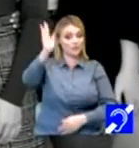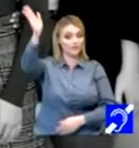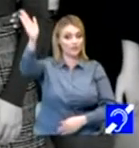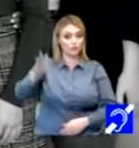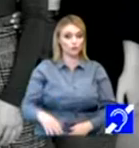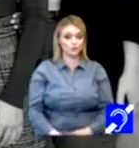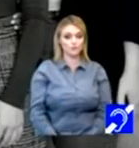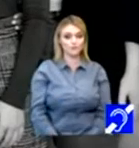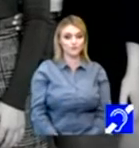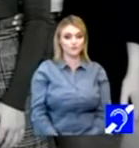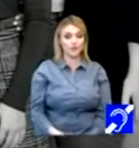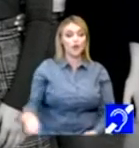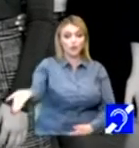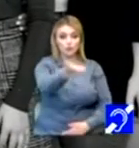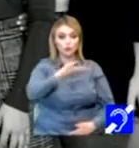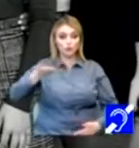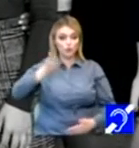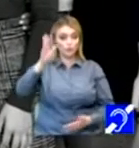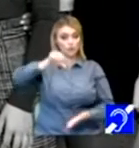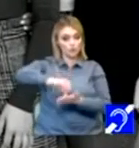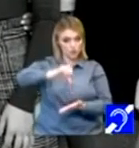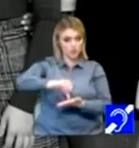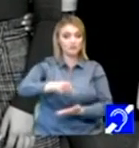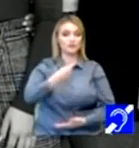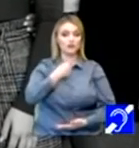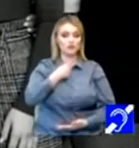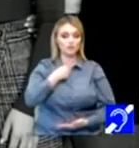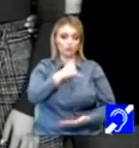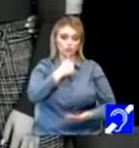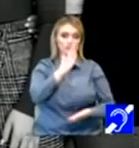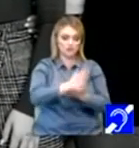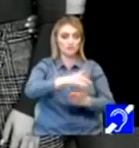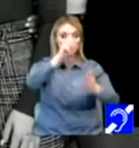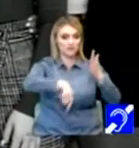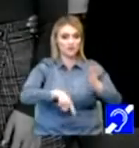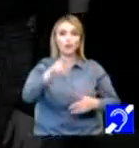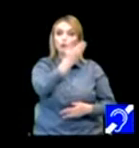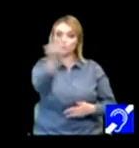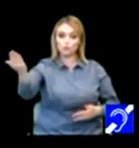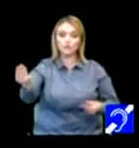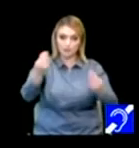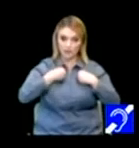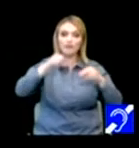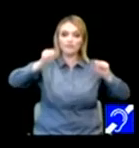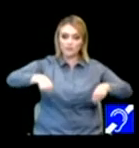viitorul. Noi mergem la vot cu o speranță. Tu ne mai dai o șansă.